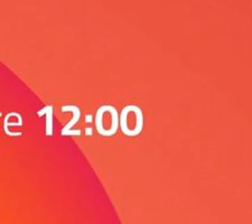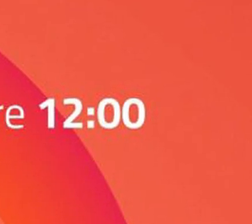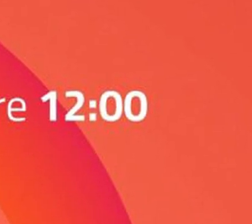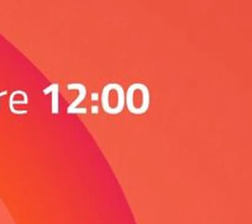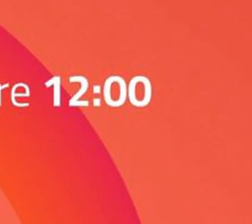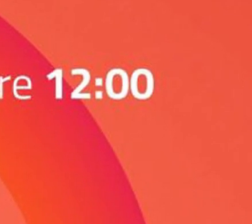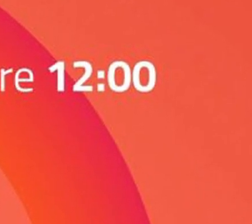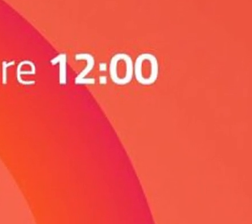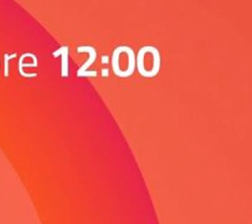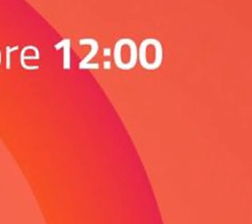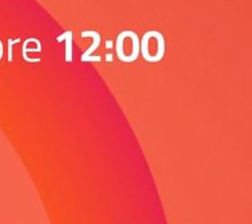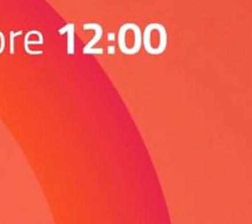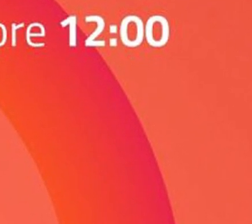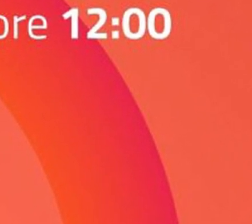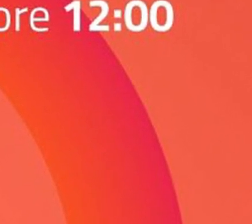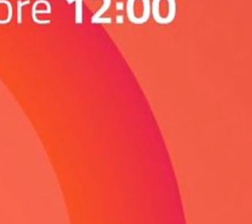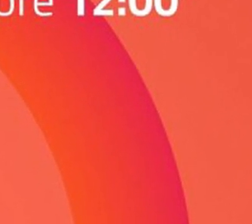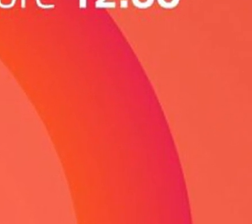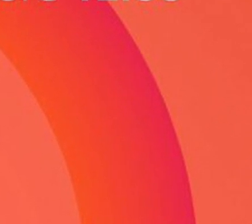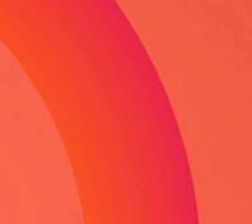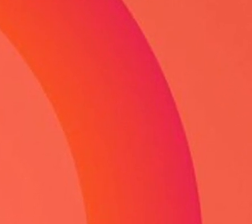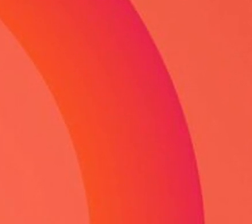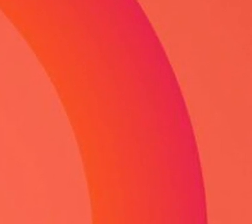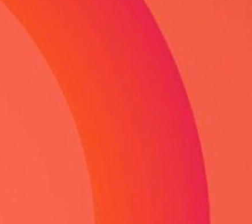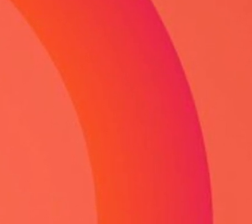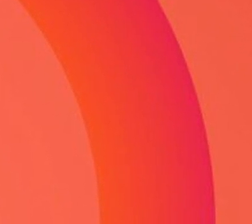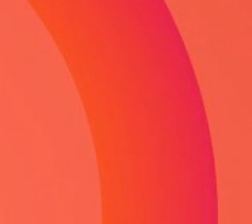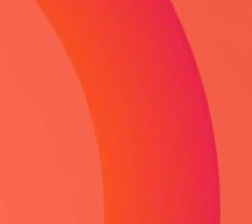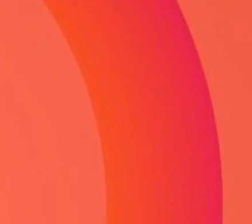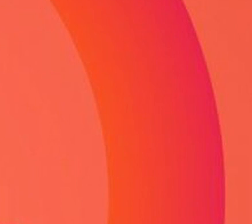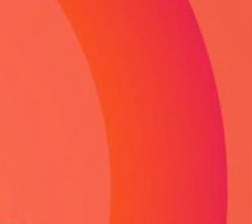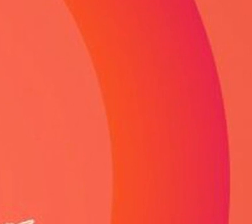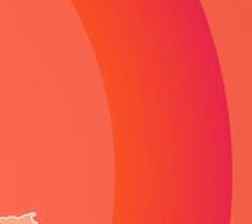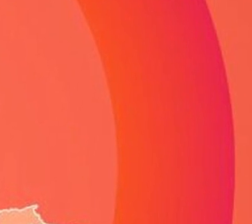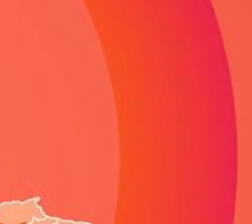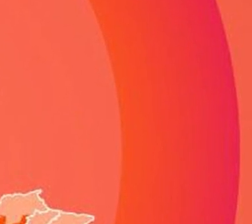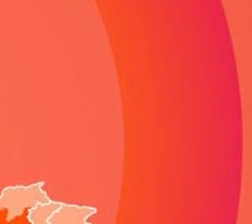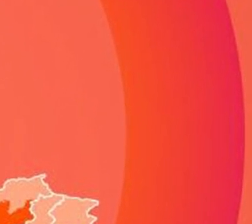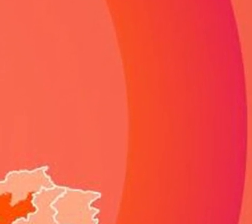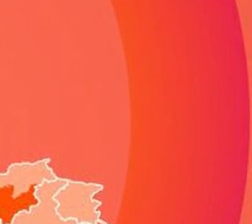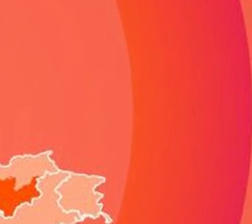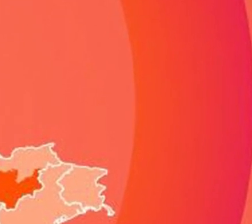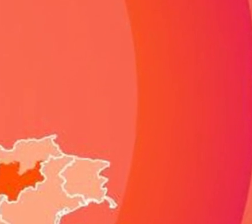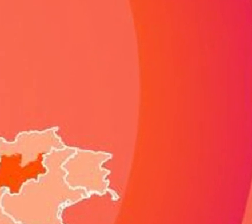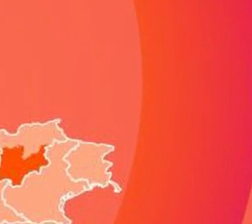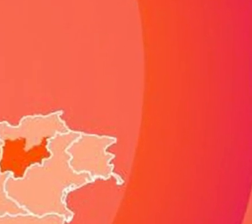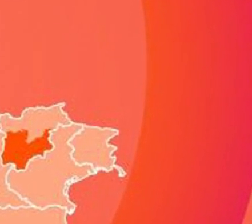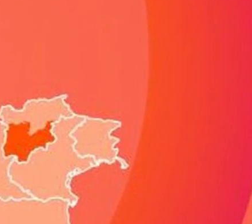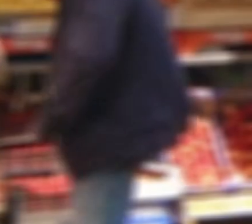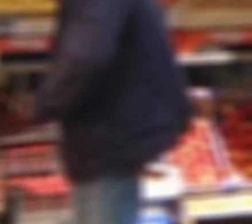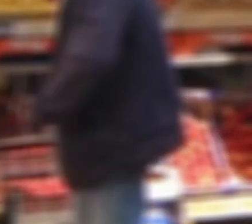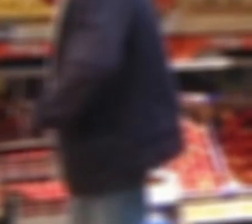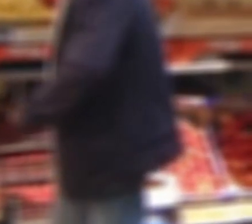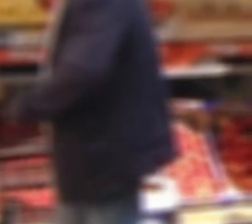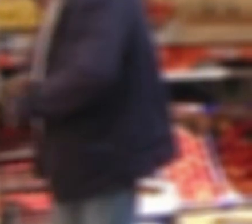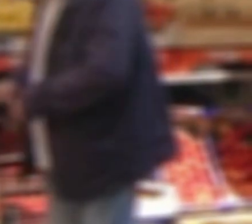Il 26 settembre, intorno alle ore 12, il Dipartimento della Protezione Civile Nazionale effettuerà